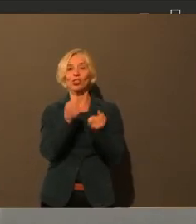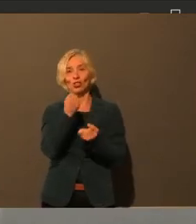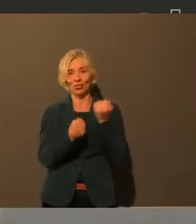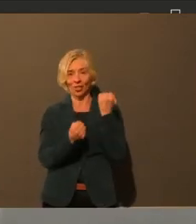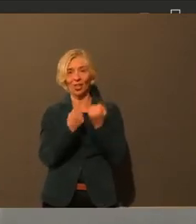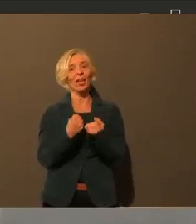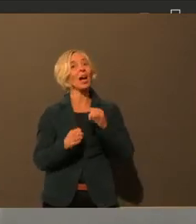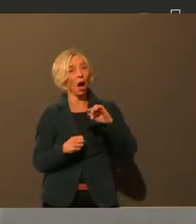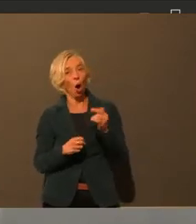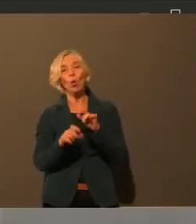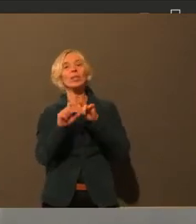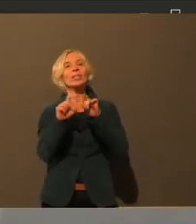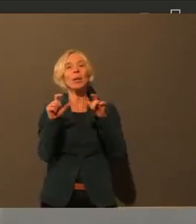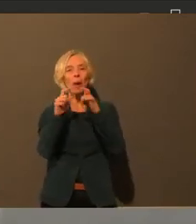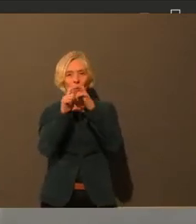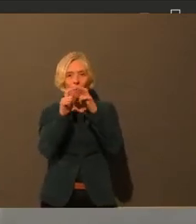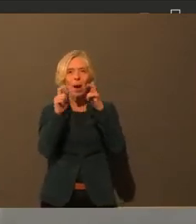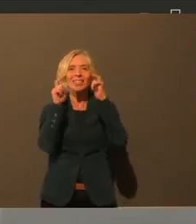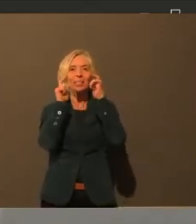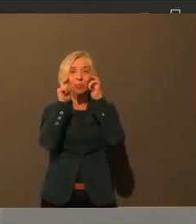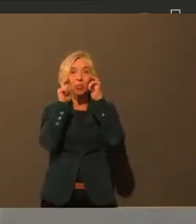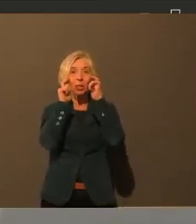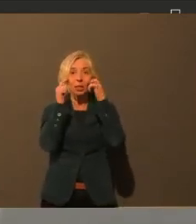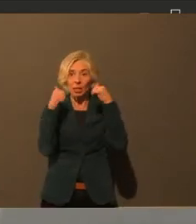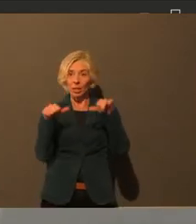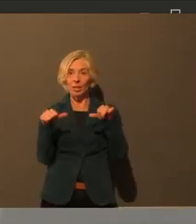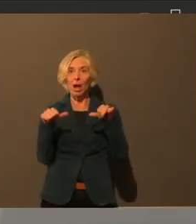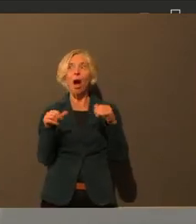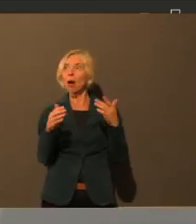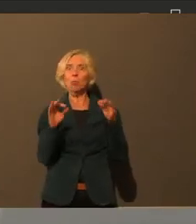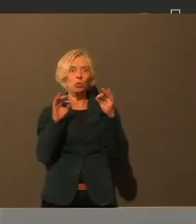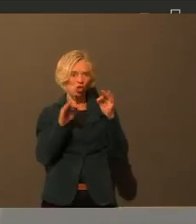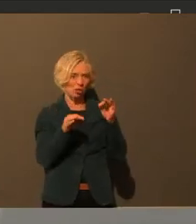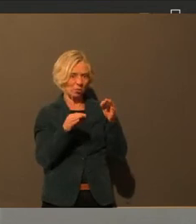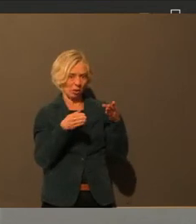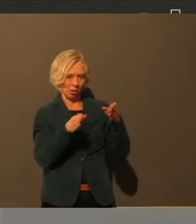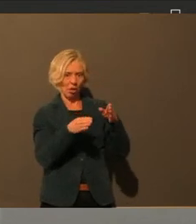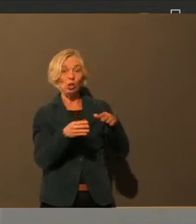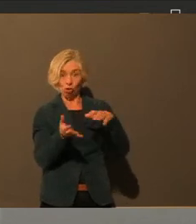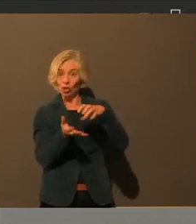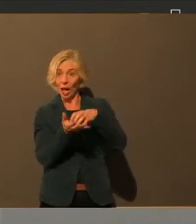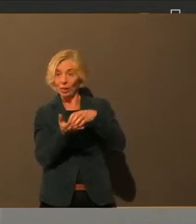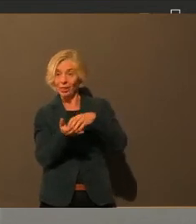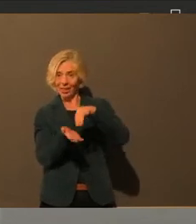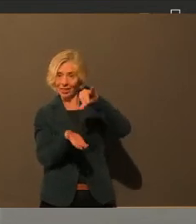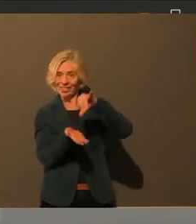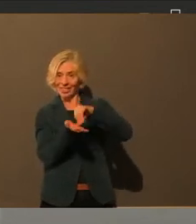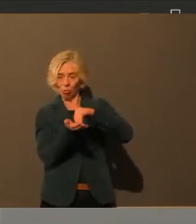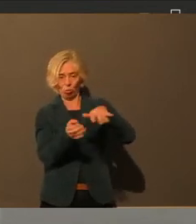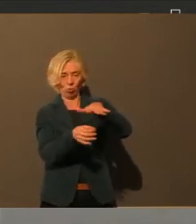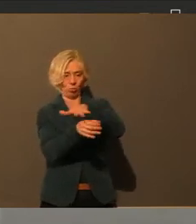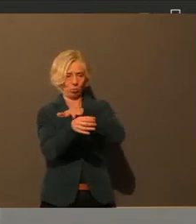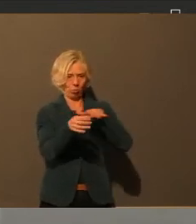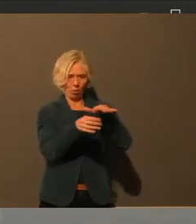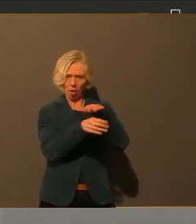Innenstadt. In der Zone gilt es, da gilt es nicht. Man kann irgendwelche Lücken immer nutzen oder man findet immer irgendwelche Lücken.